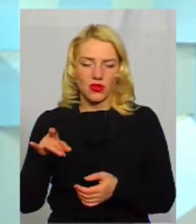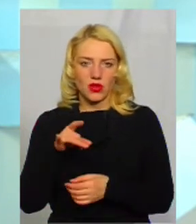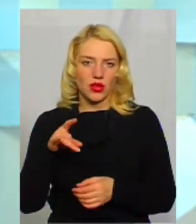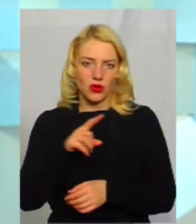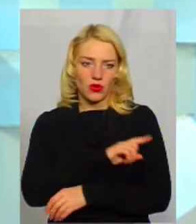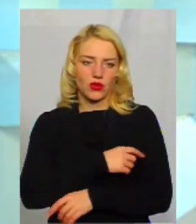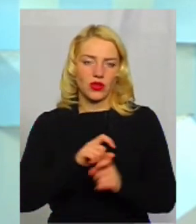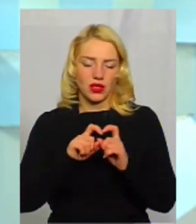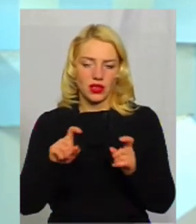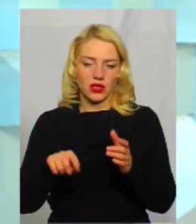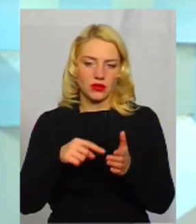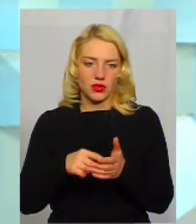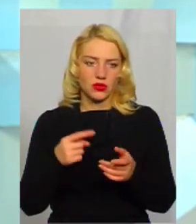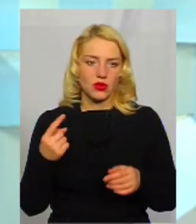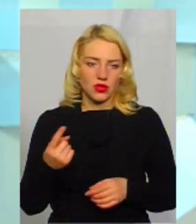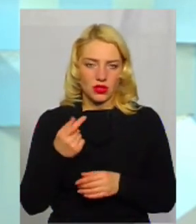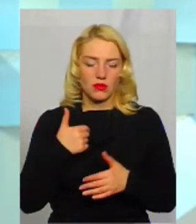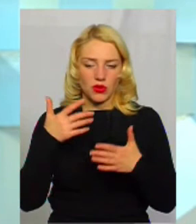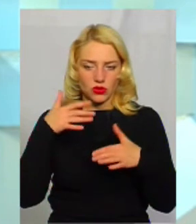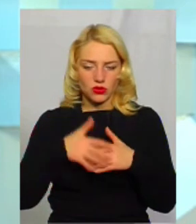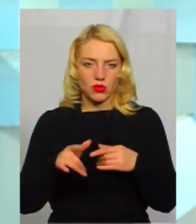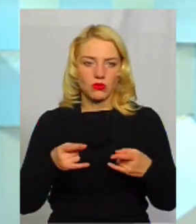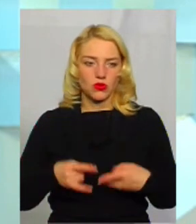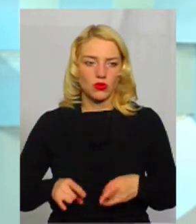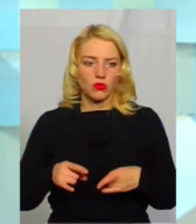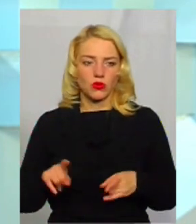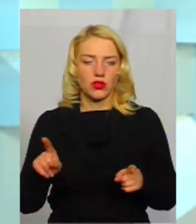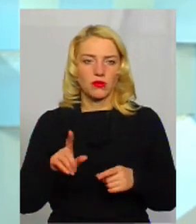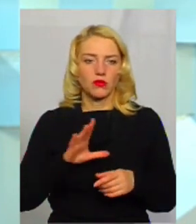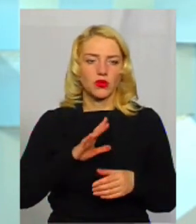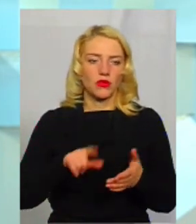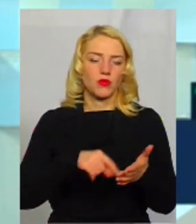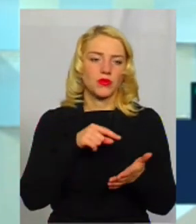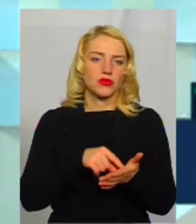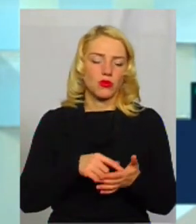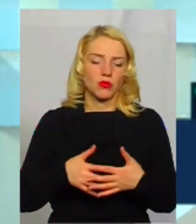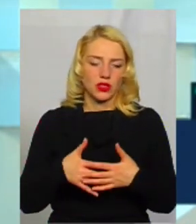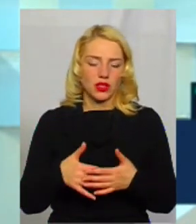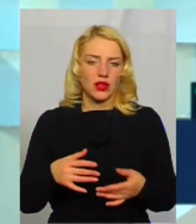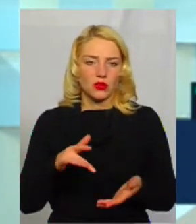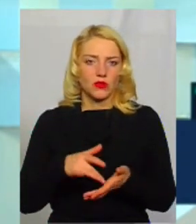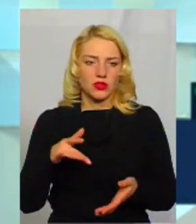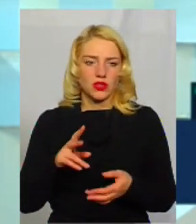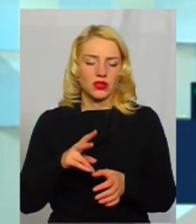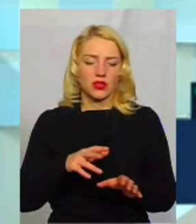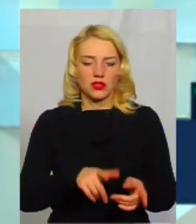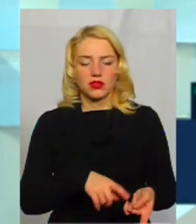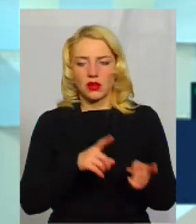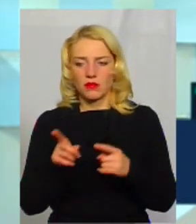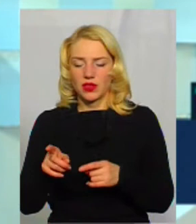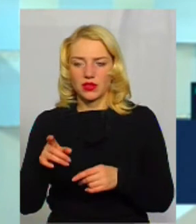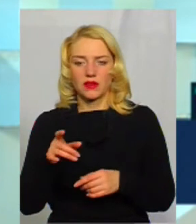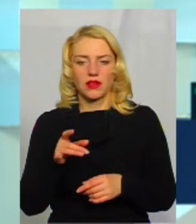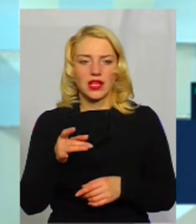Місто одне, ми зрозуміли, що пологи треба, щоб в міській пологому перенатальному центру було забрати з районної лікарні,